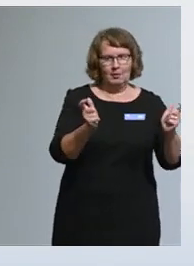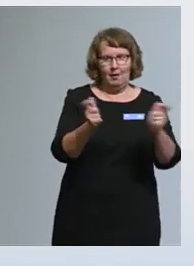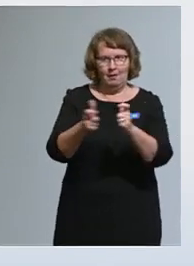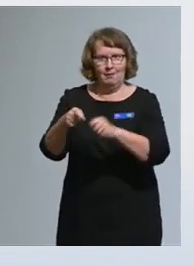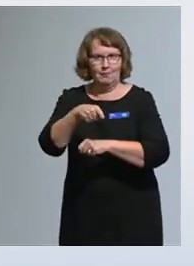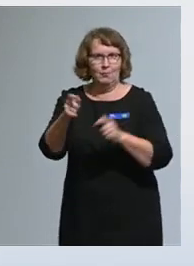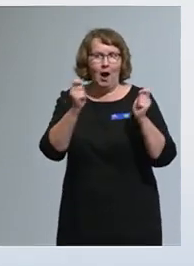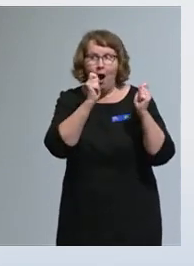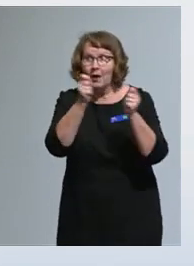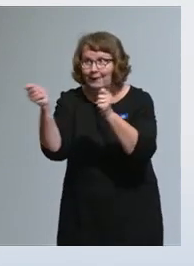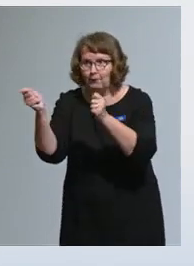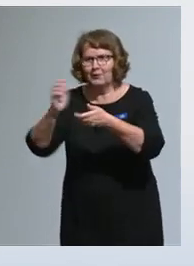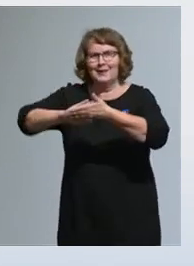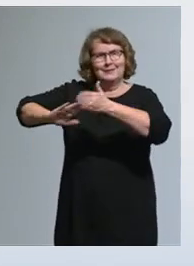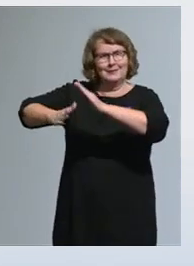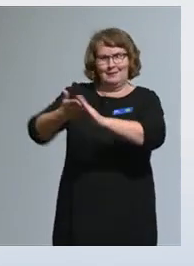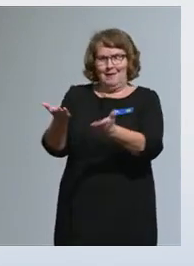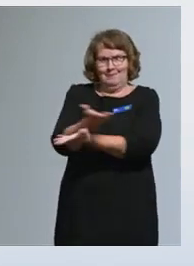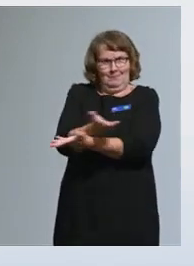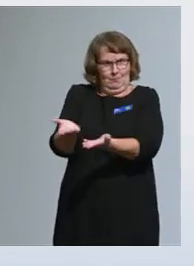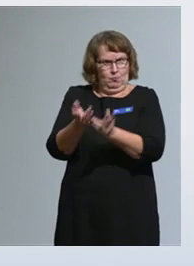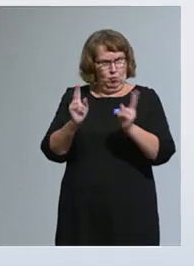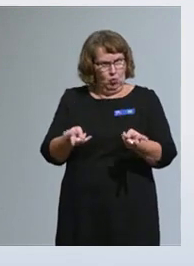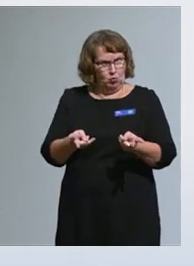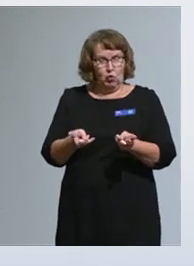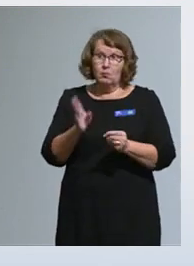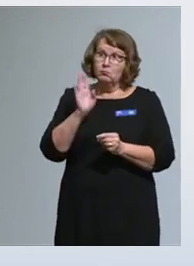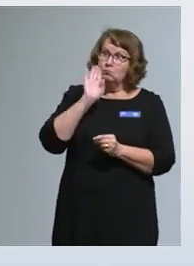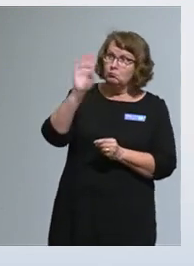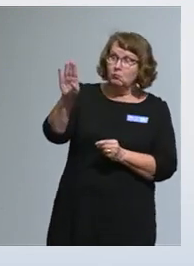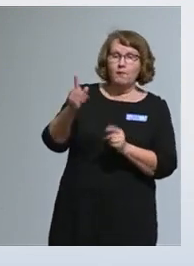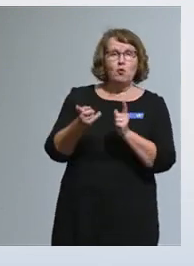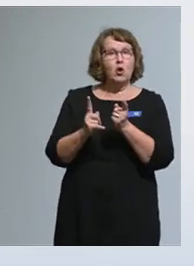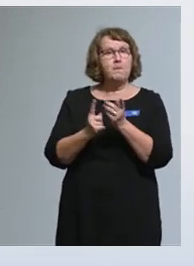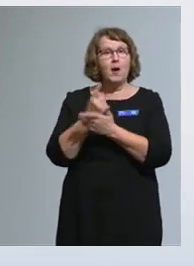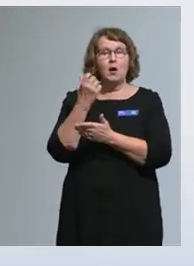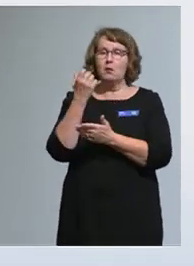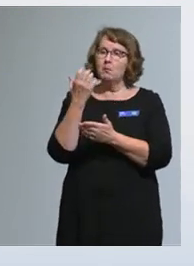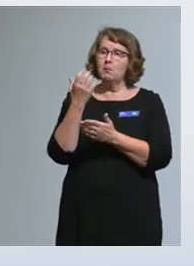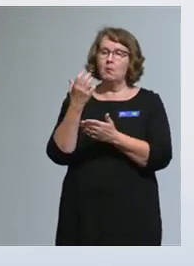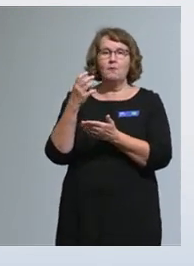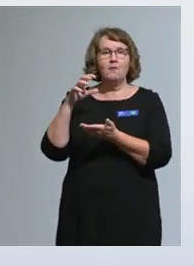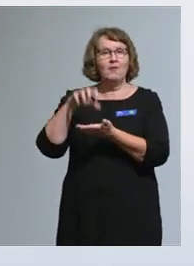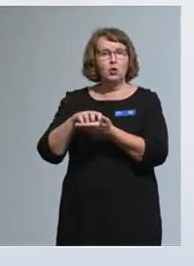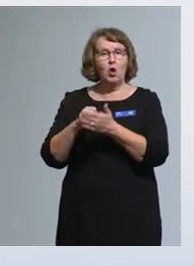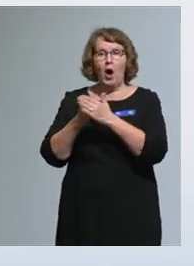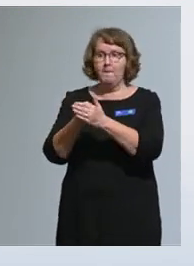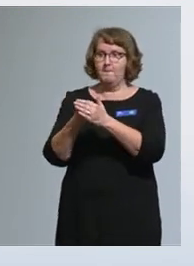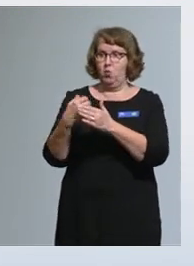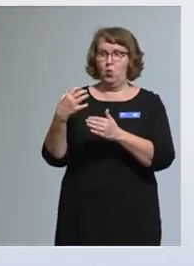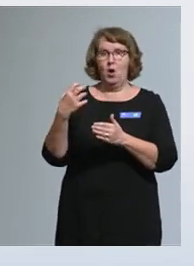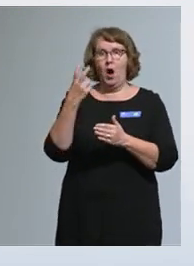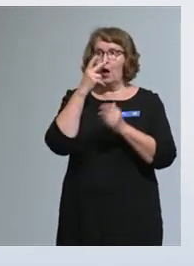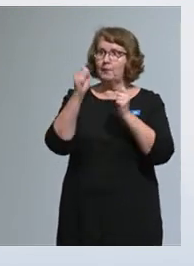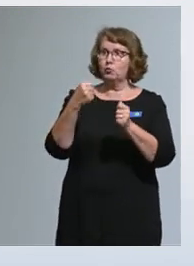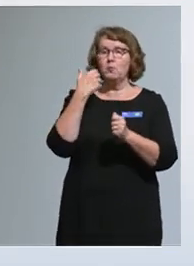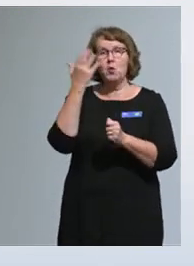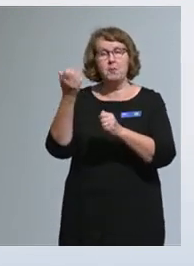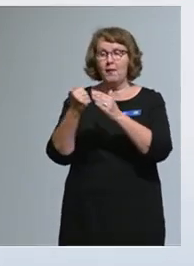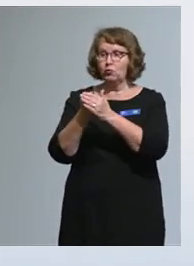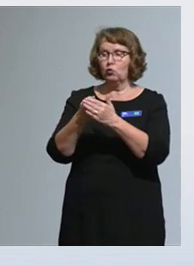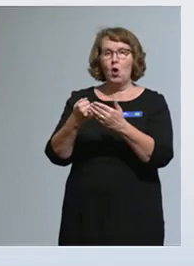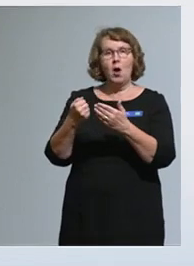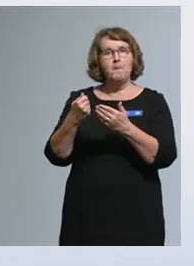Tulevaisuudessa voi olla mahdollista, että valtionavustushaut ovat yleisemmin usean eri valtionopuviranomaisen yhdessä koordinoimia